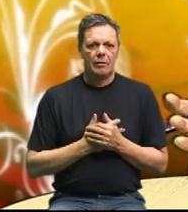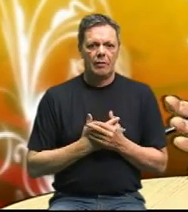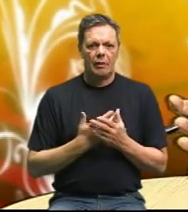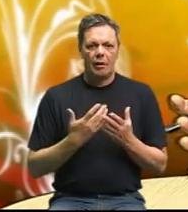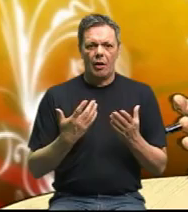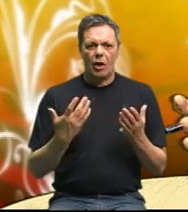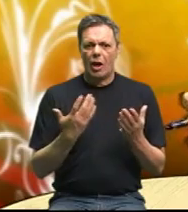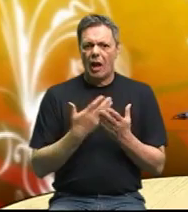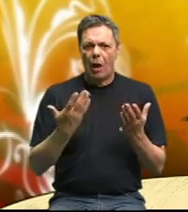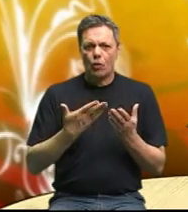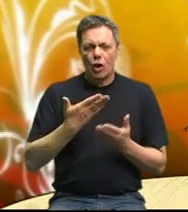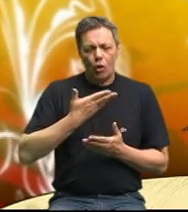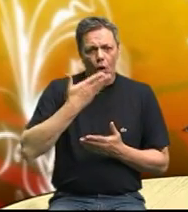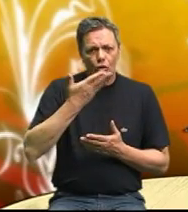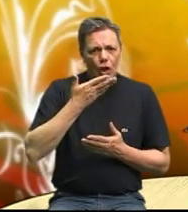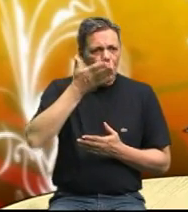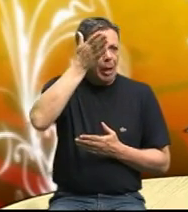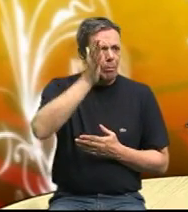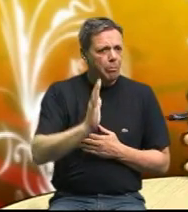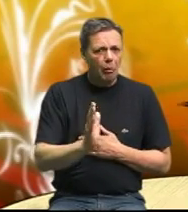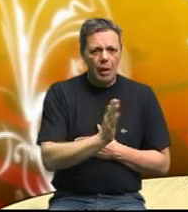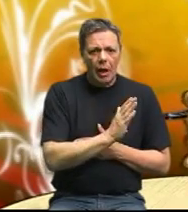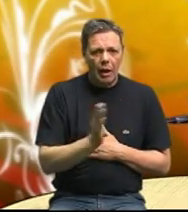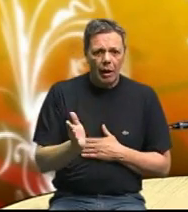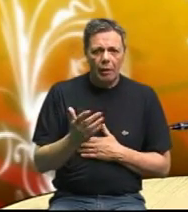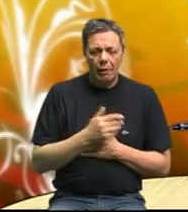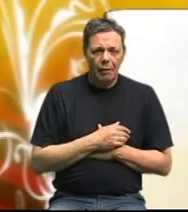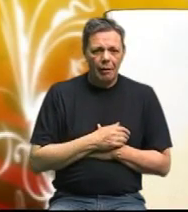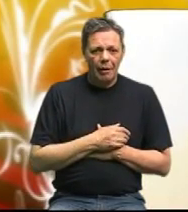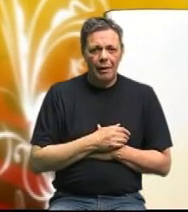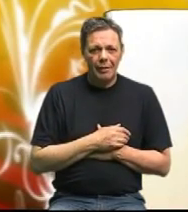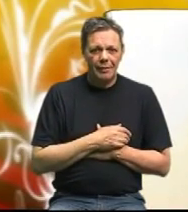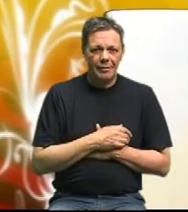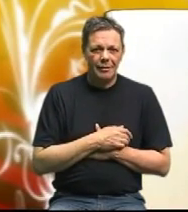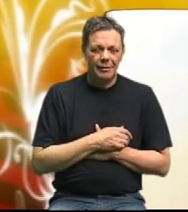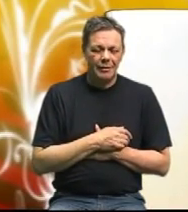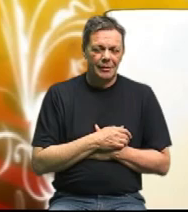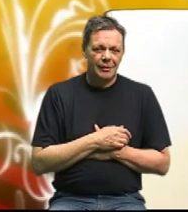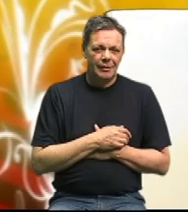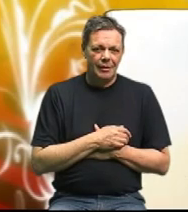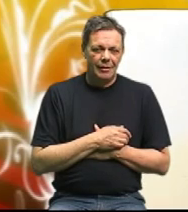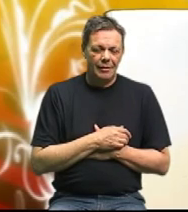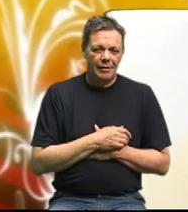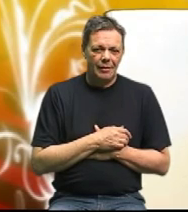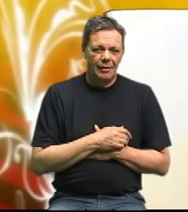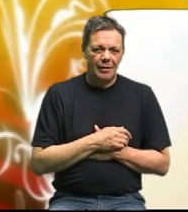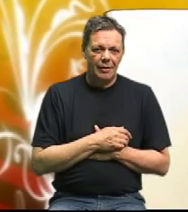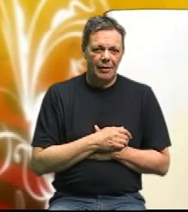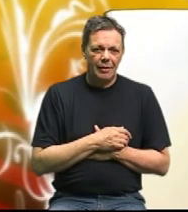podijelila Češka, koju mi znademo, sad je koliko. Slovačkoj, da. Dobro, da, sad vi živite, ajde.